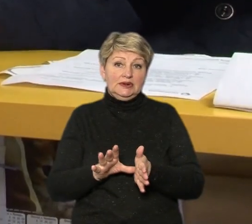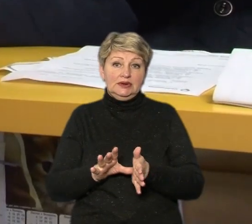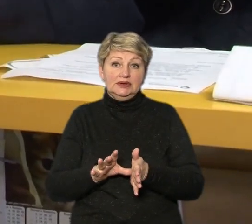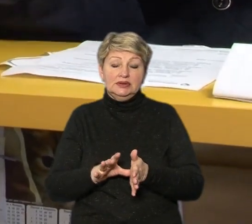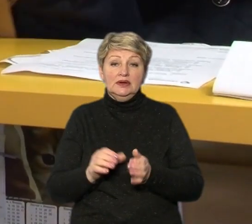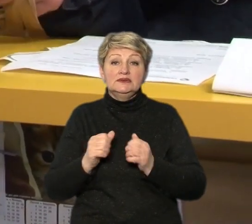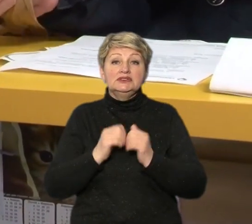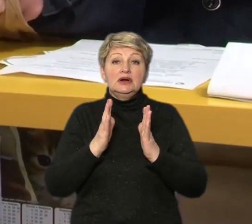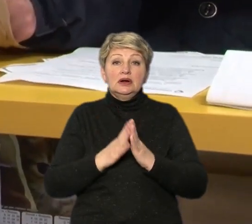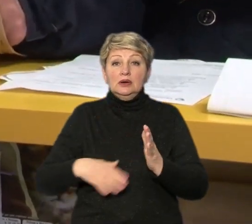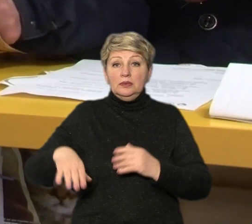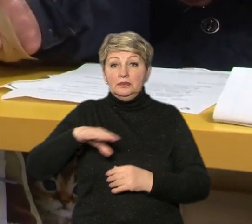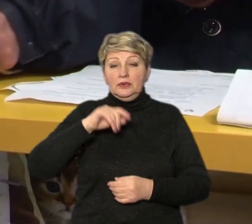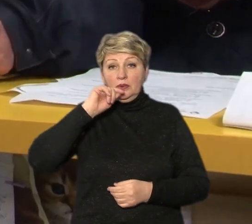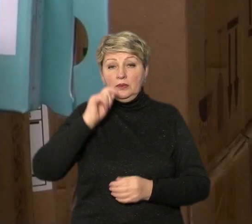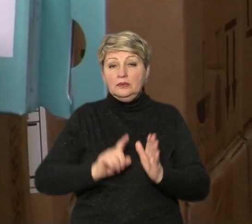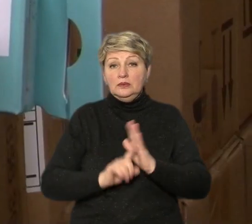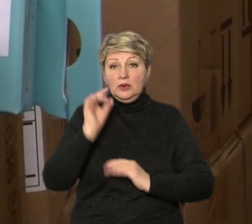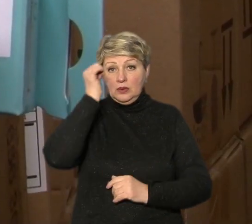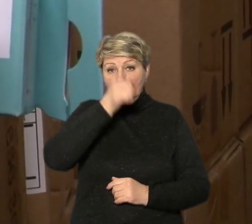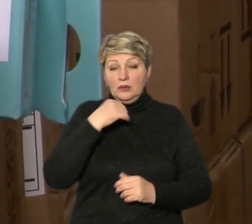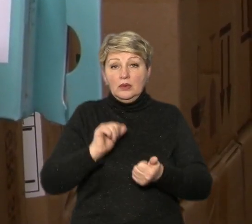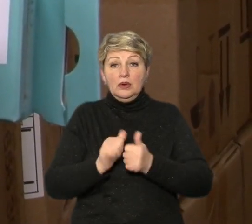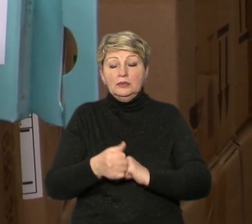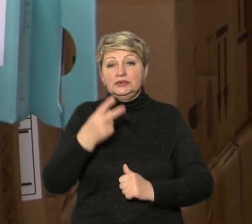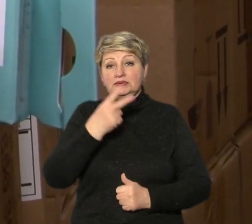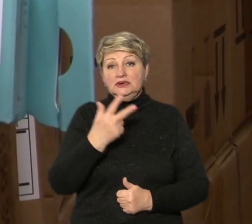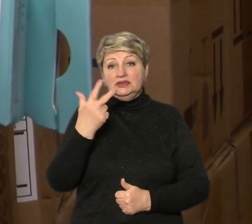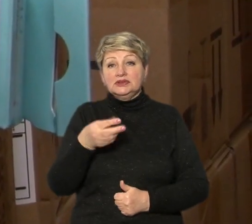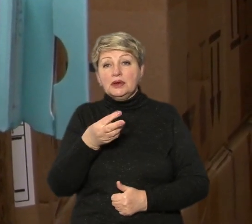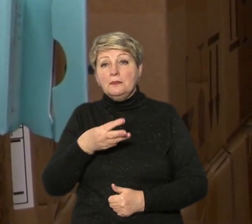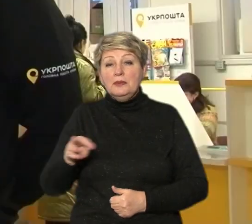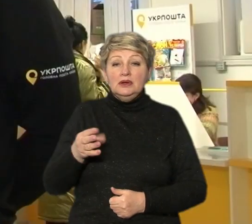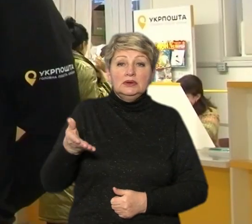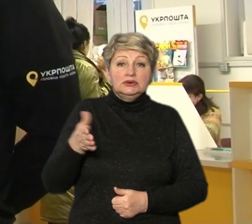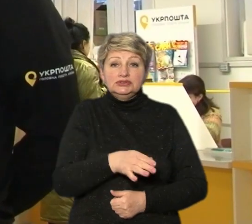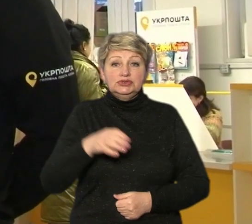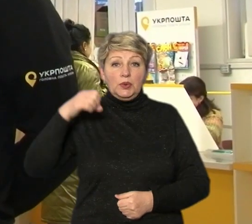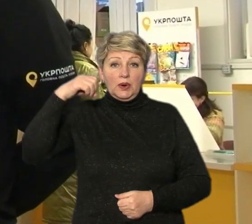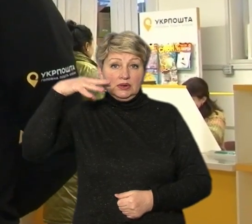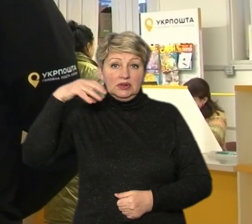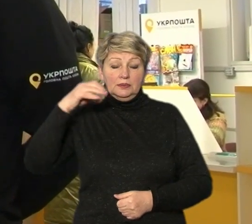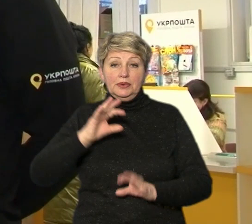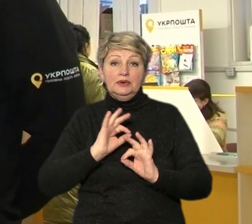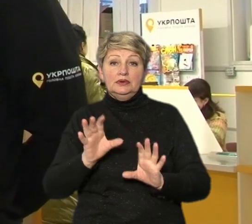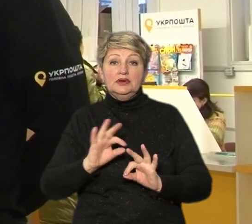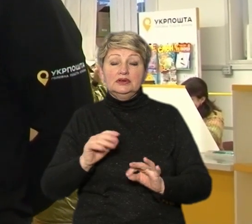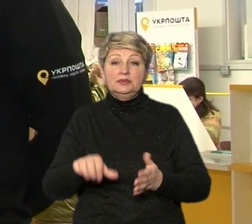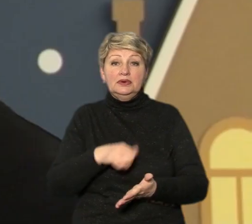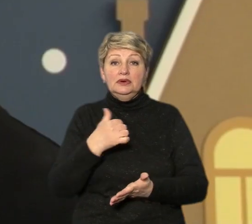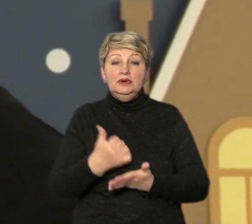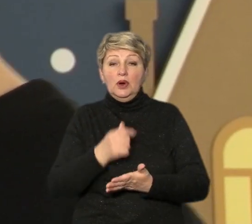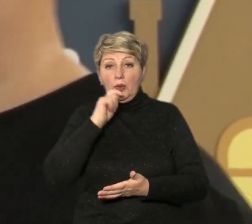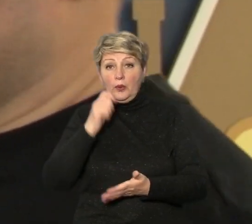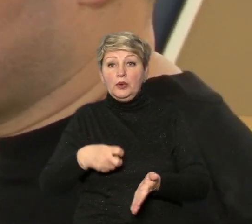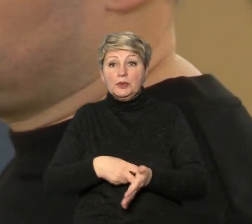Загалом по Україні з початку року обміняли 23 мільйони ламп, розповідає очільник черкаської філії «Укрпошти» Олександр